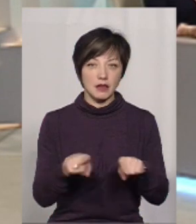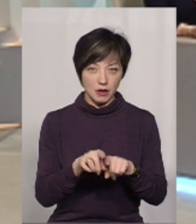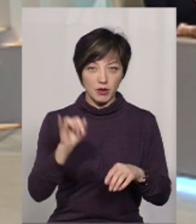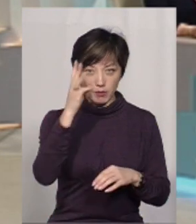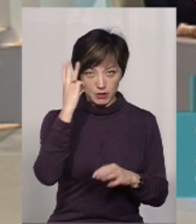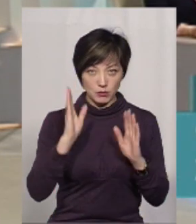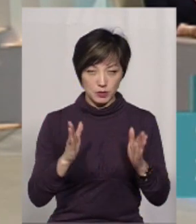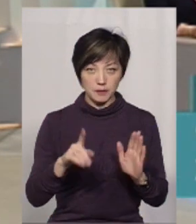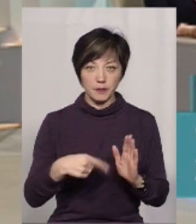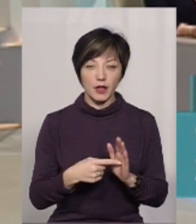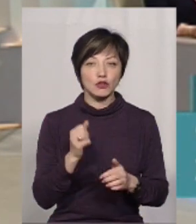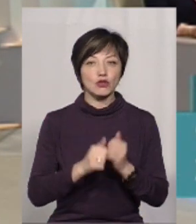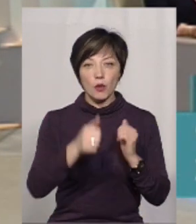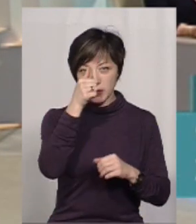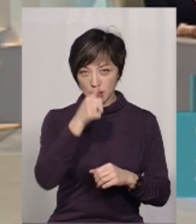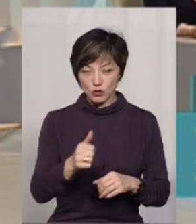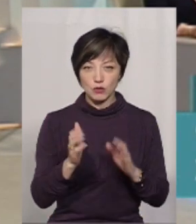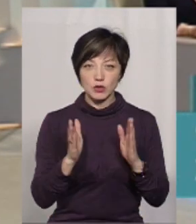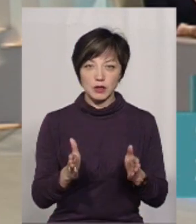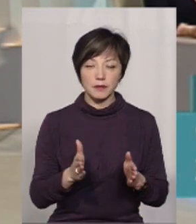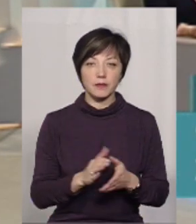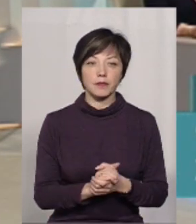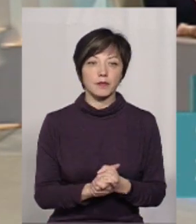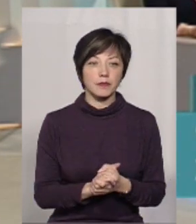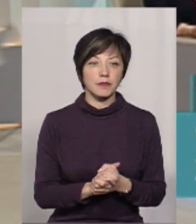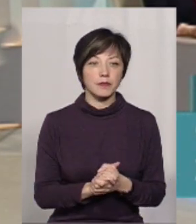само і у Хмельницькому? Щомісячно. Щомісячно.